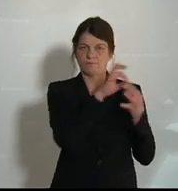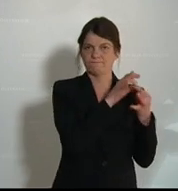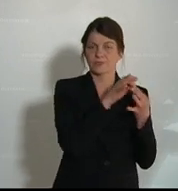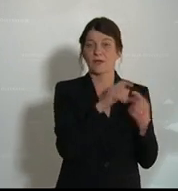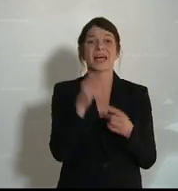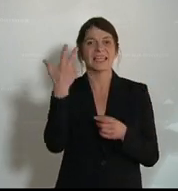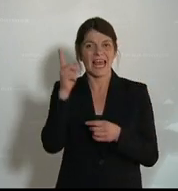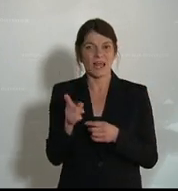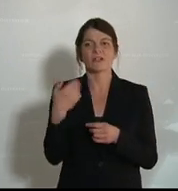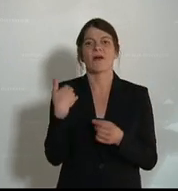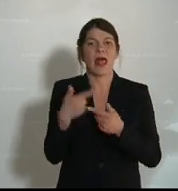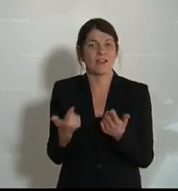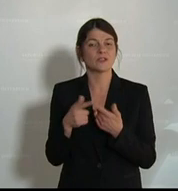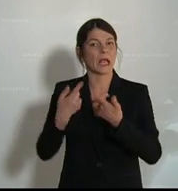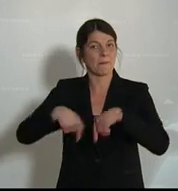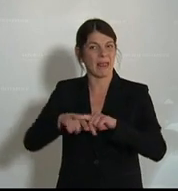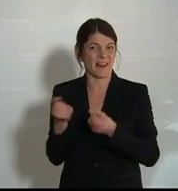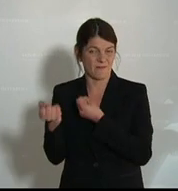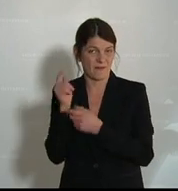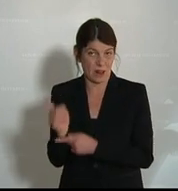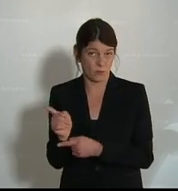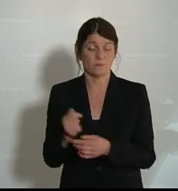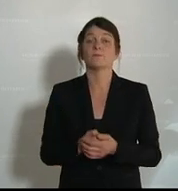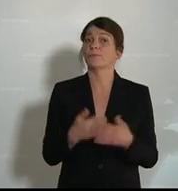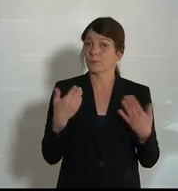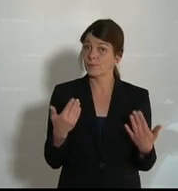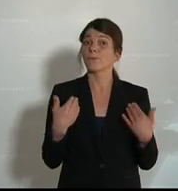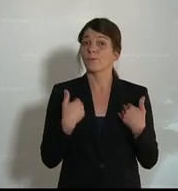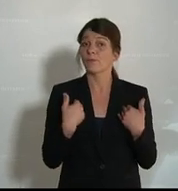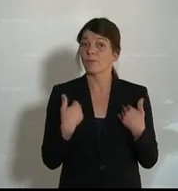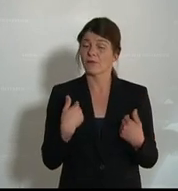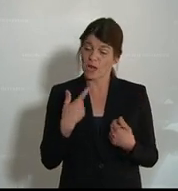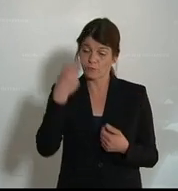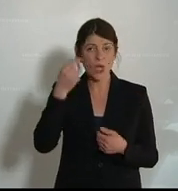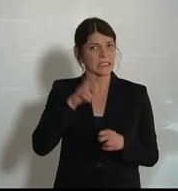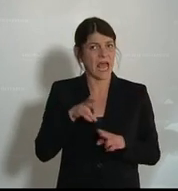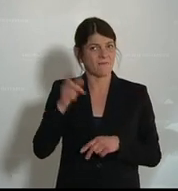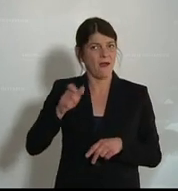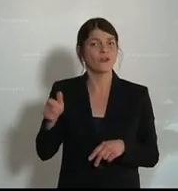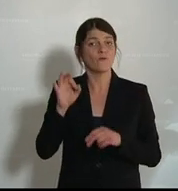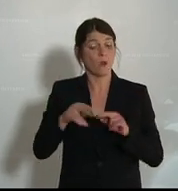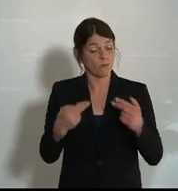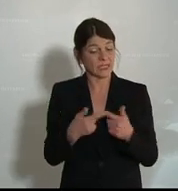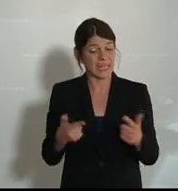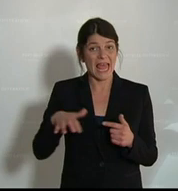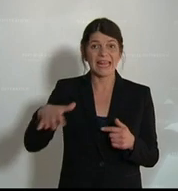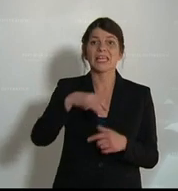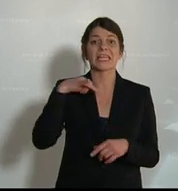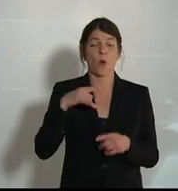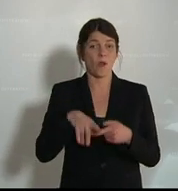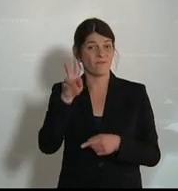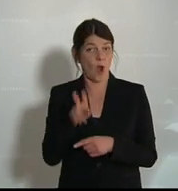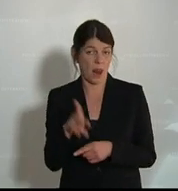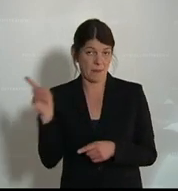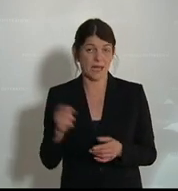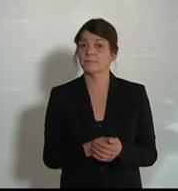3.000 die Landes und Gemeindeverwaltungen, wobei wir als Volksanwaltschaft für die Bundesländer Tirol und